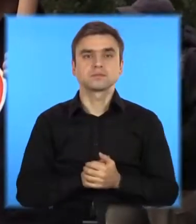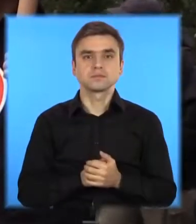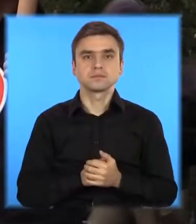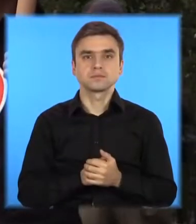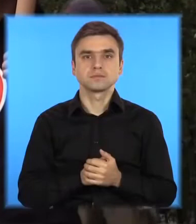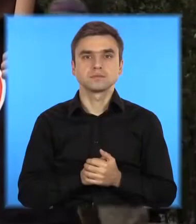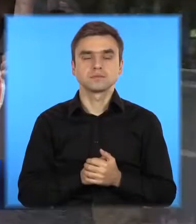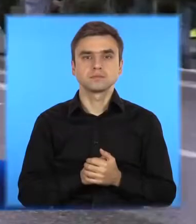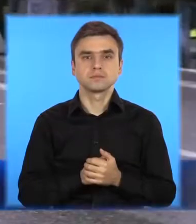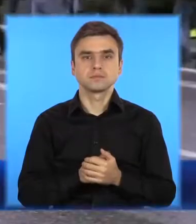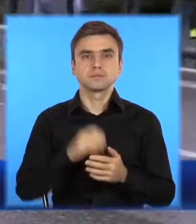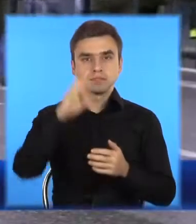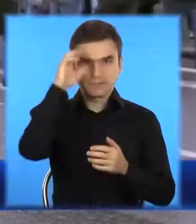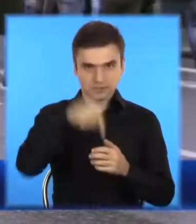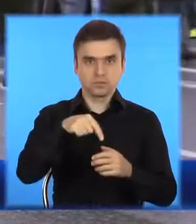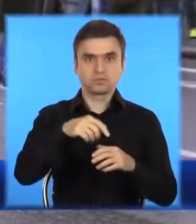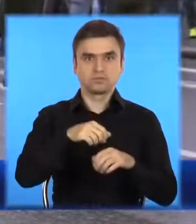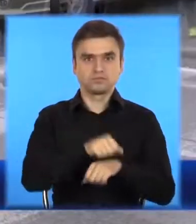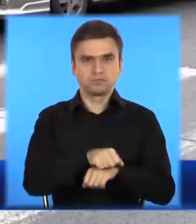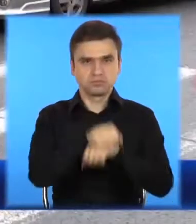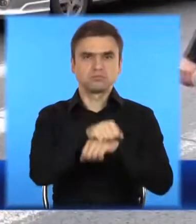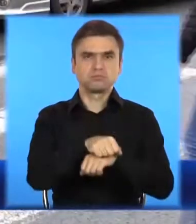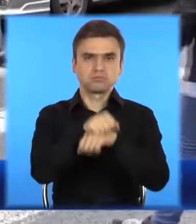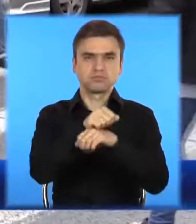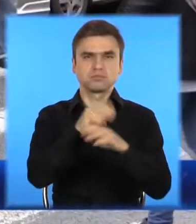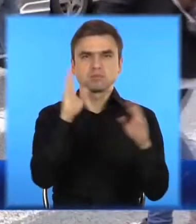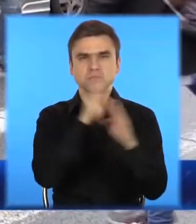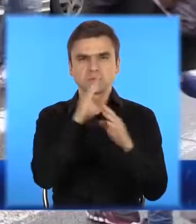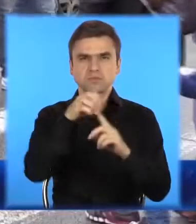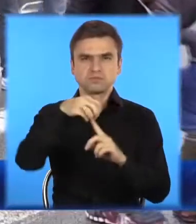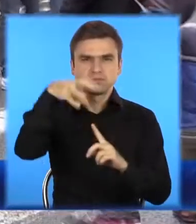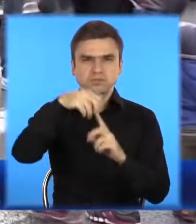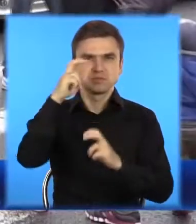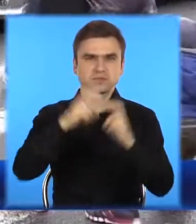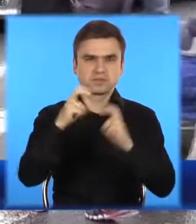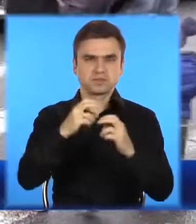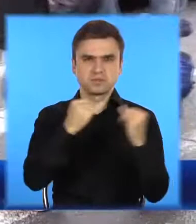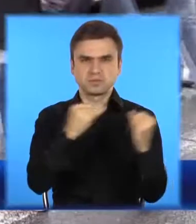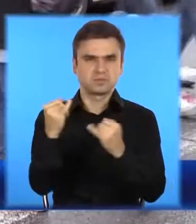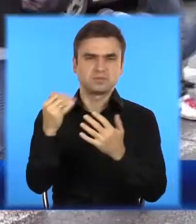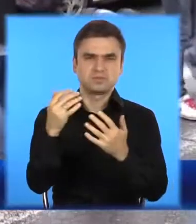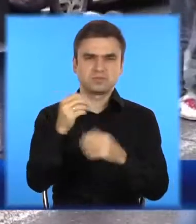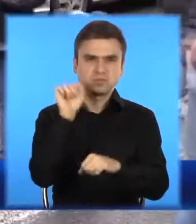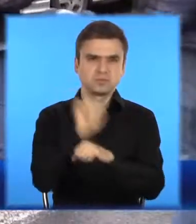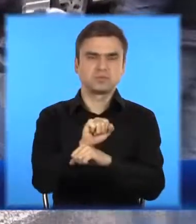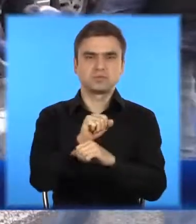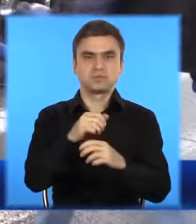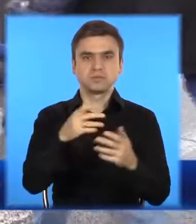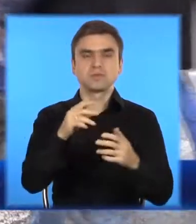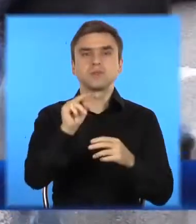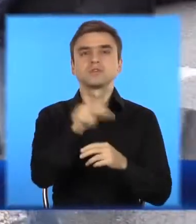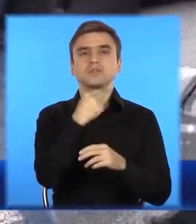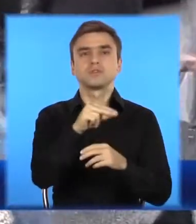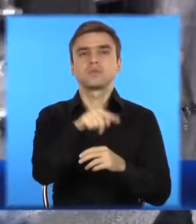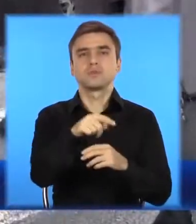У місті мітингують спроти забруднення довкілля. Доситруйте Кривий Ріг. Під таким гаслом відбулася протестна акція. На червоній біля